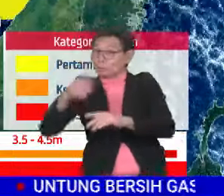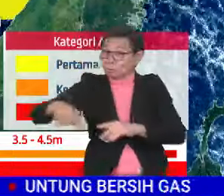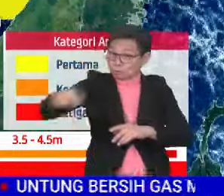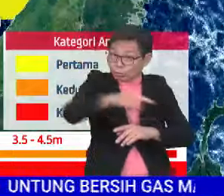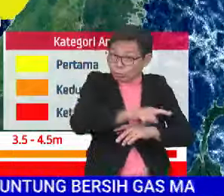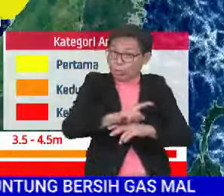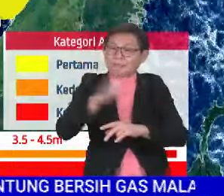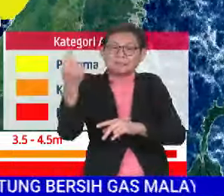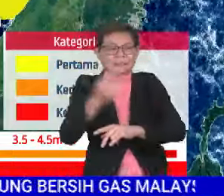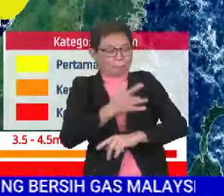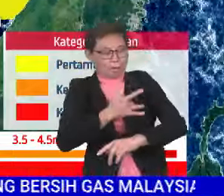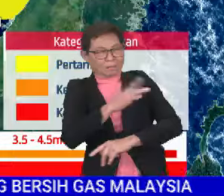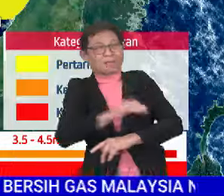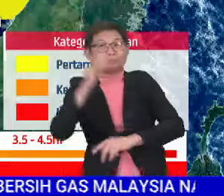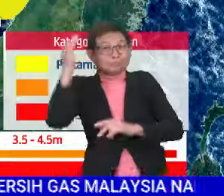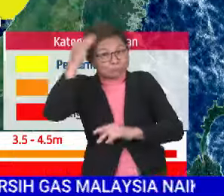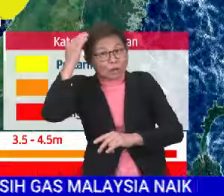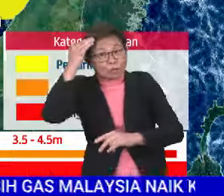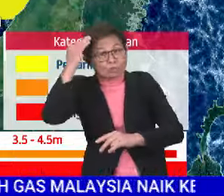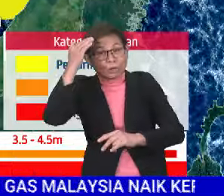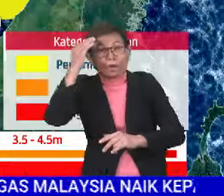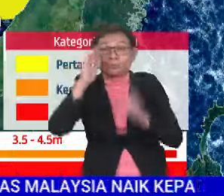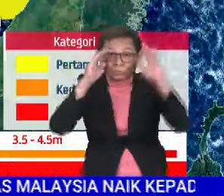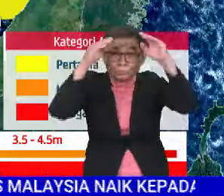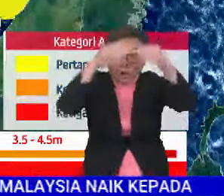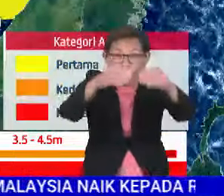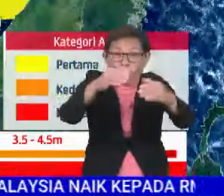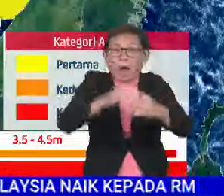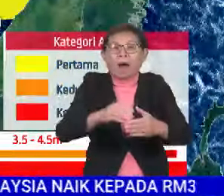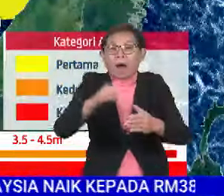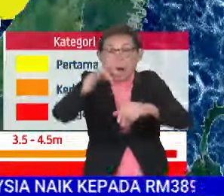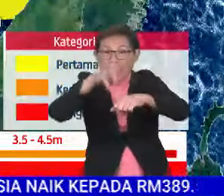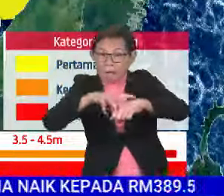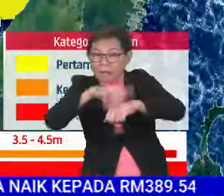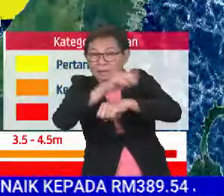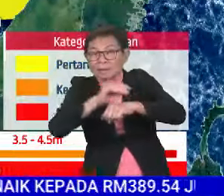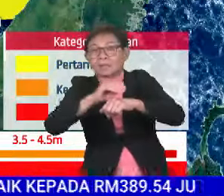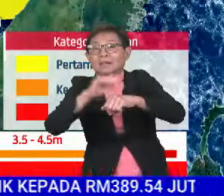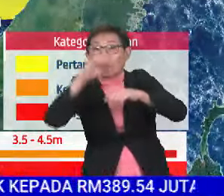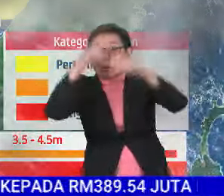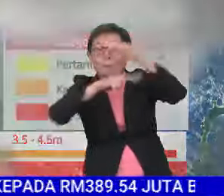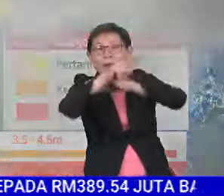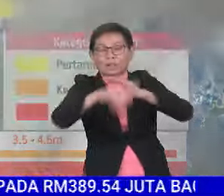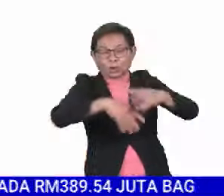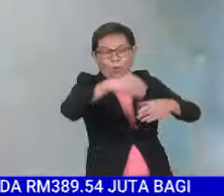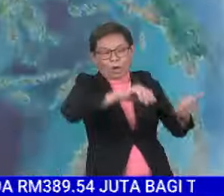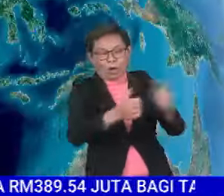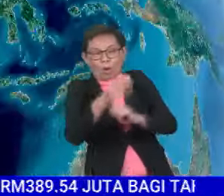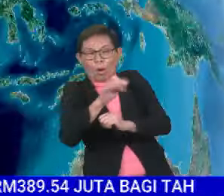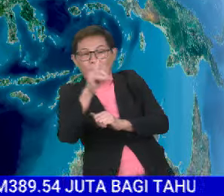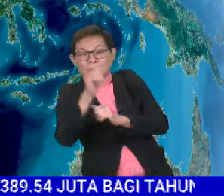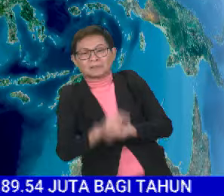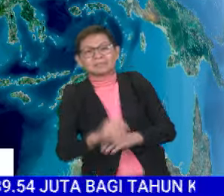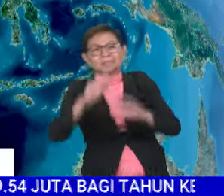agak setiasa peka dan juga cana dengan apa juga amaran dan juga ramalan yang dikeluarkan oleh Med Malaysia. Baik, bagi pamparan